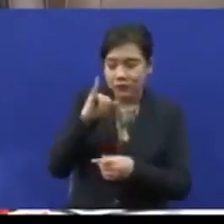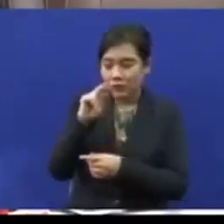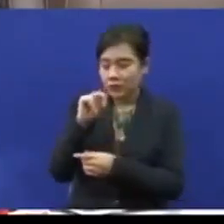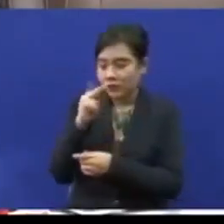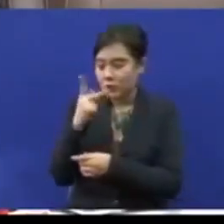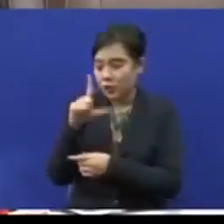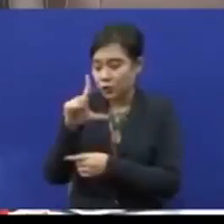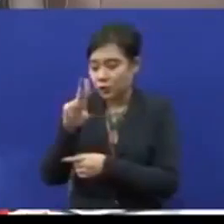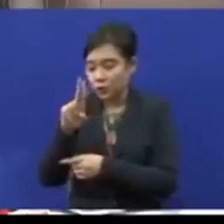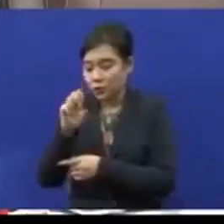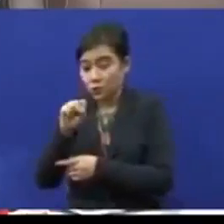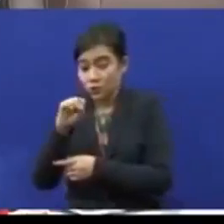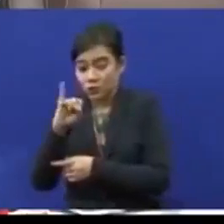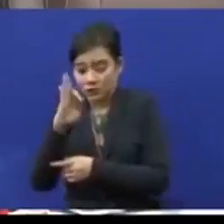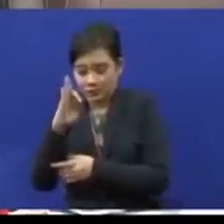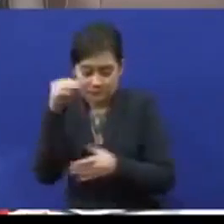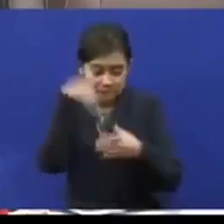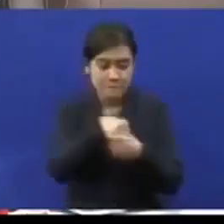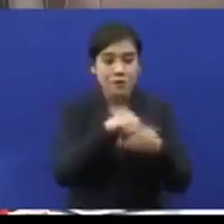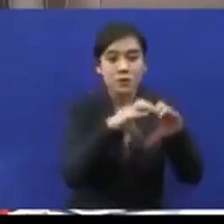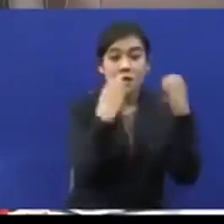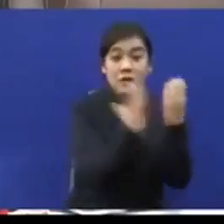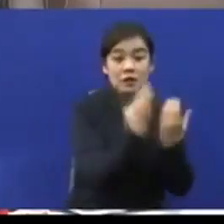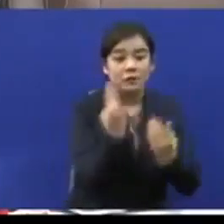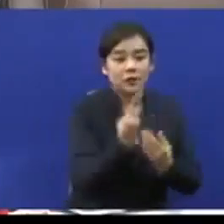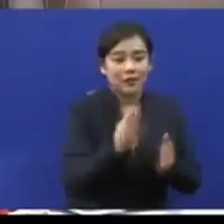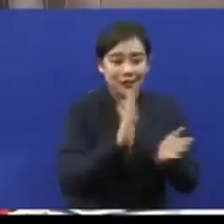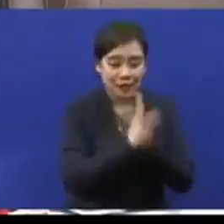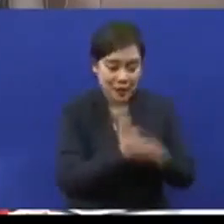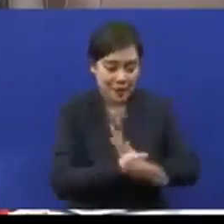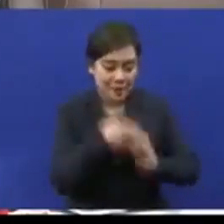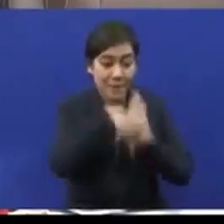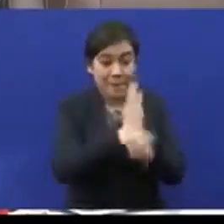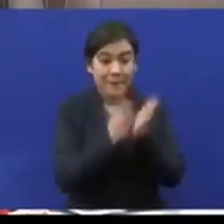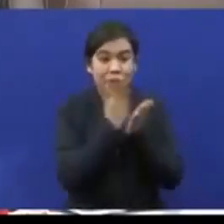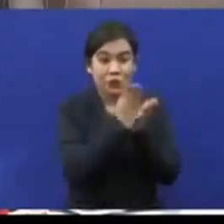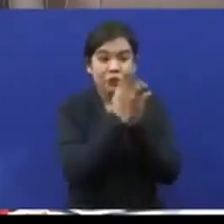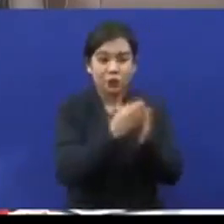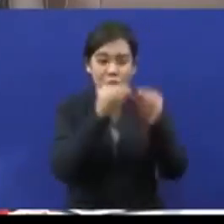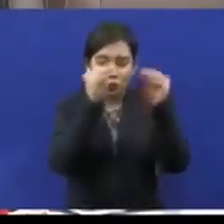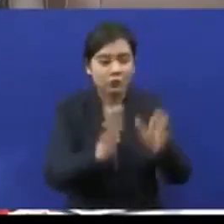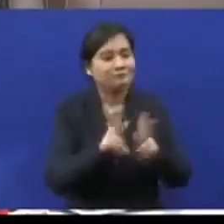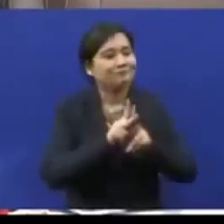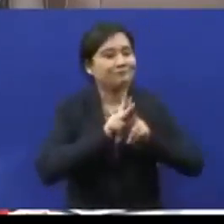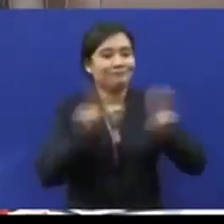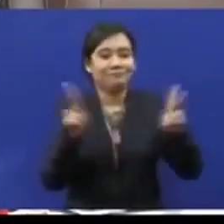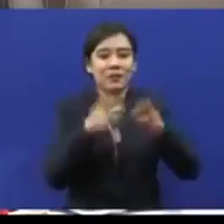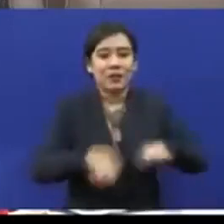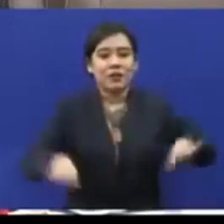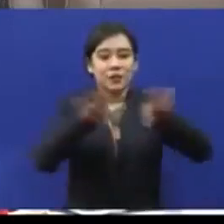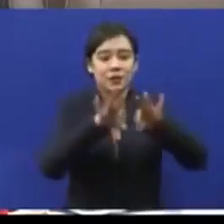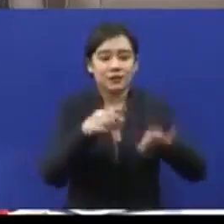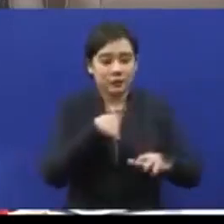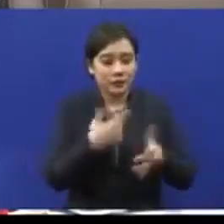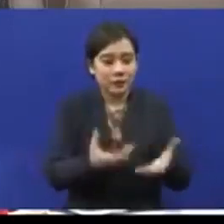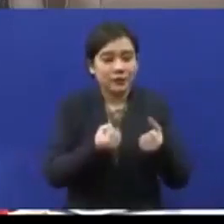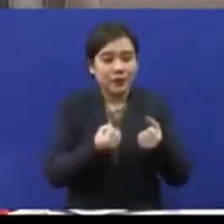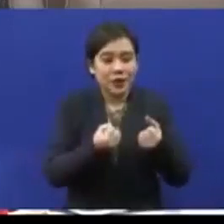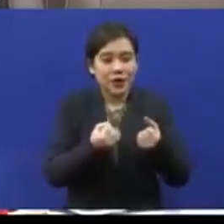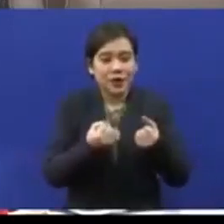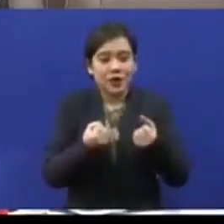ke kelas biasa pembantu guru adalah sangat penting. Izinkan saya berkongsi satu cerita bukan